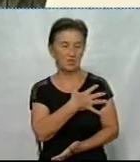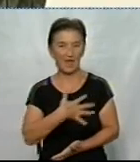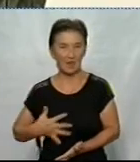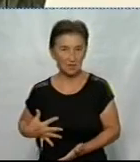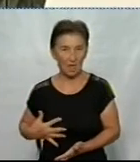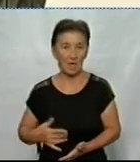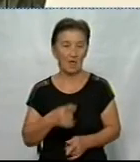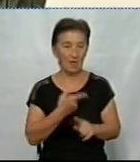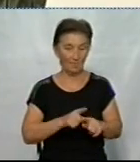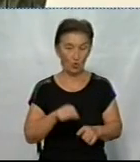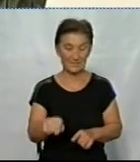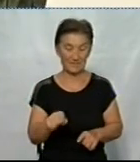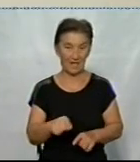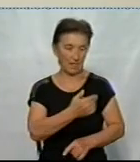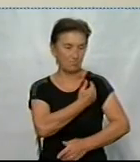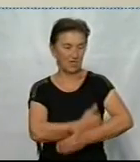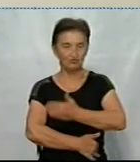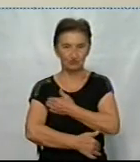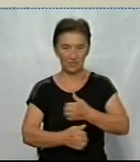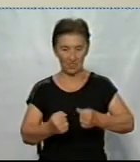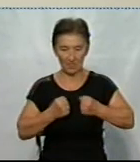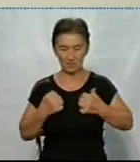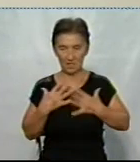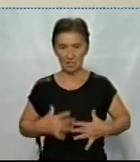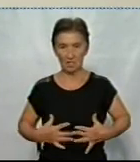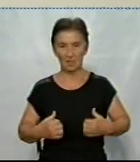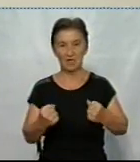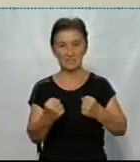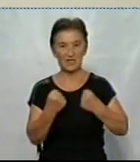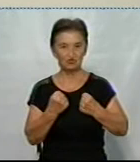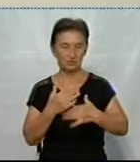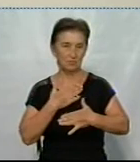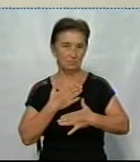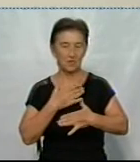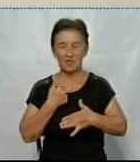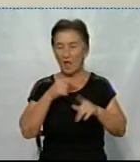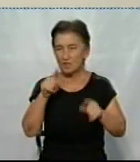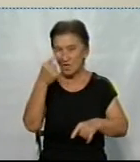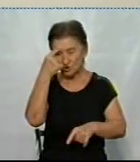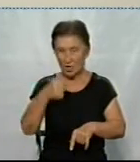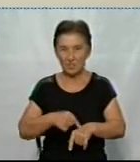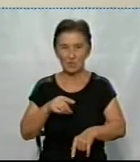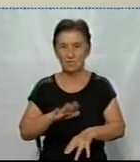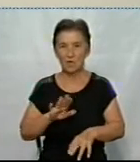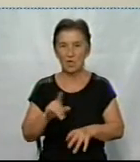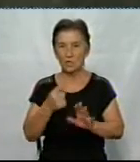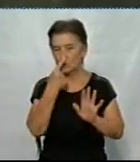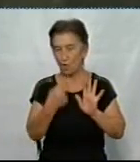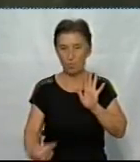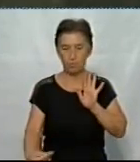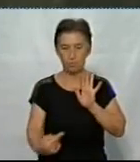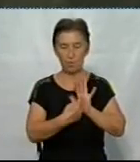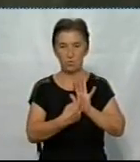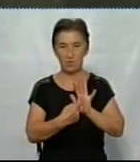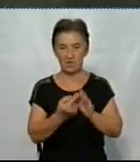безпосередньо мене врятував під час бою, я навіть не усвідомив, що попав в мене в